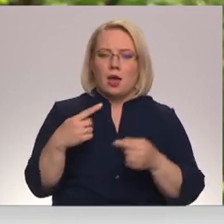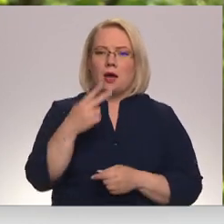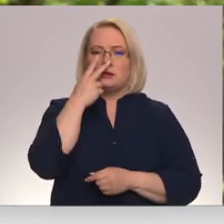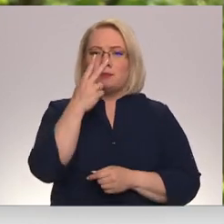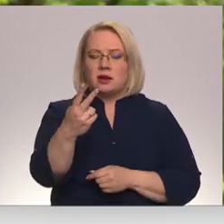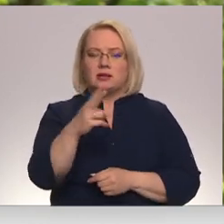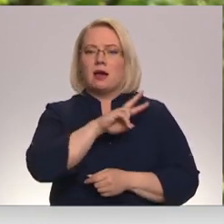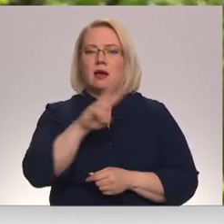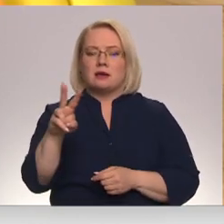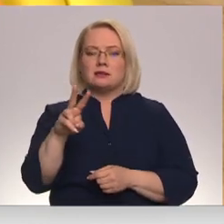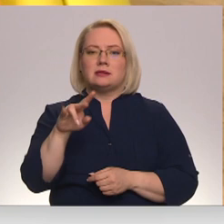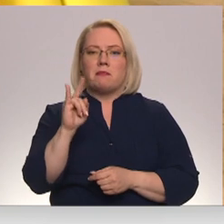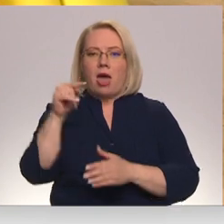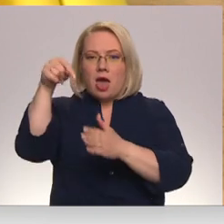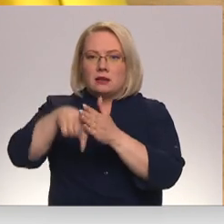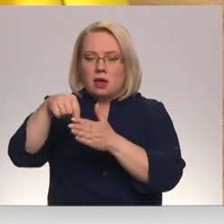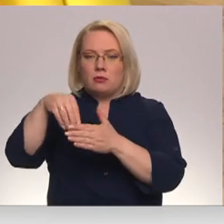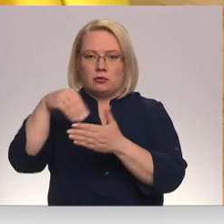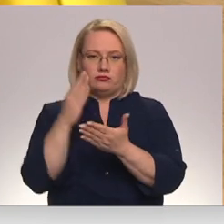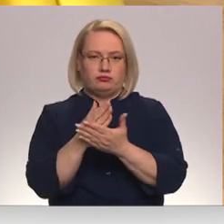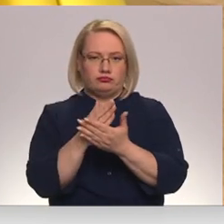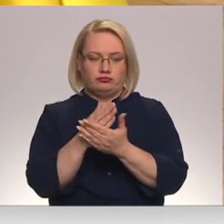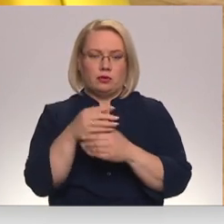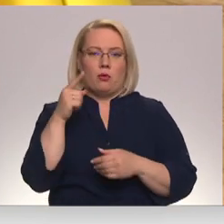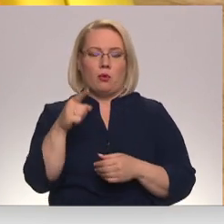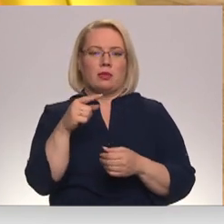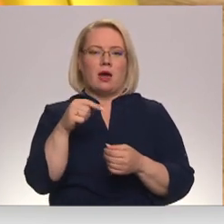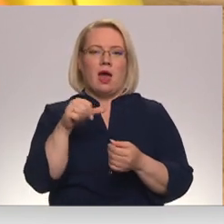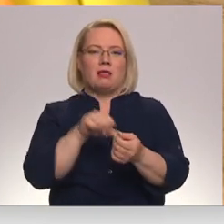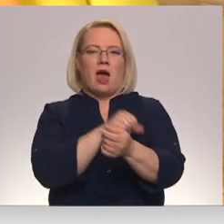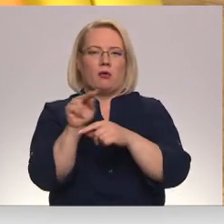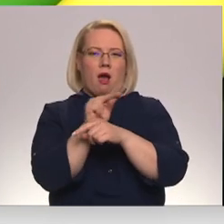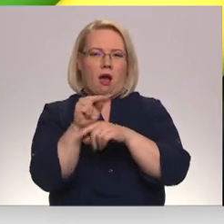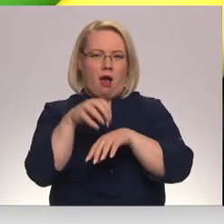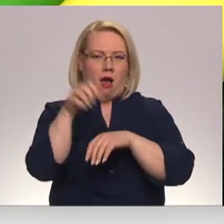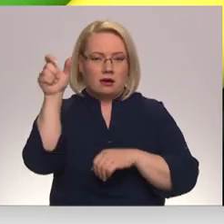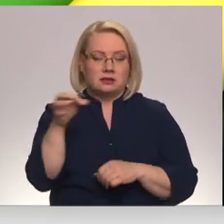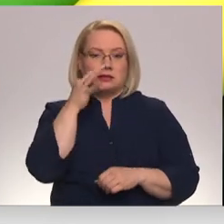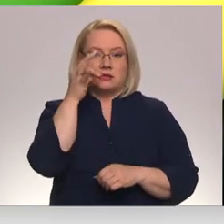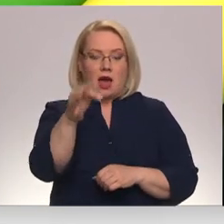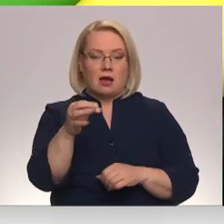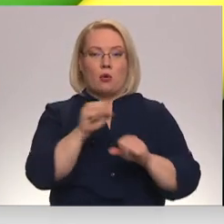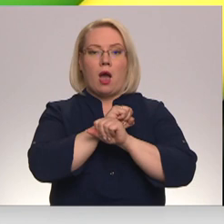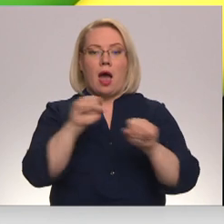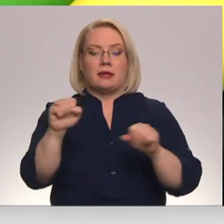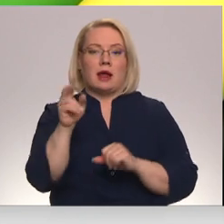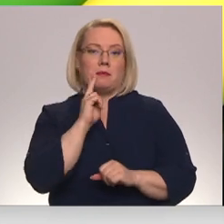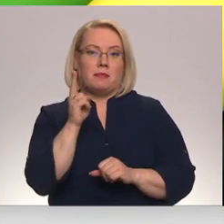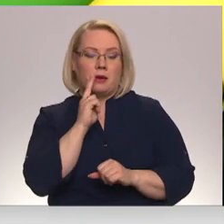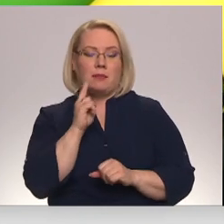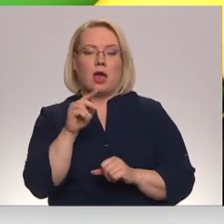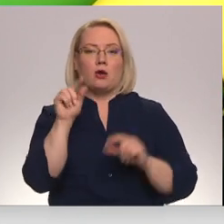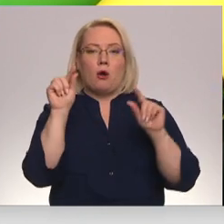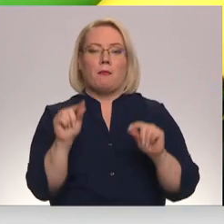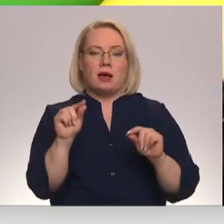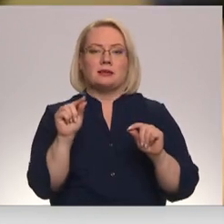paskatītos, kas bērnam ir somā. Narkologs Ļevspo Luņins RTV saka, jo ātrāk sāk smēķēt, jo mazāk izraģu